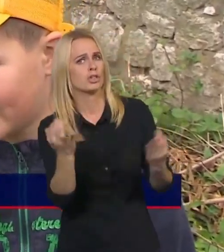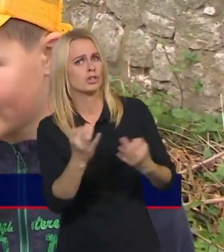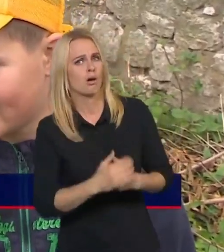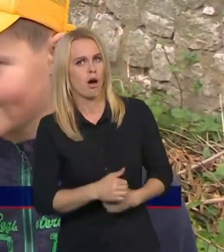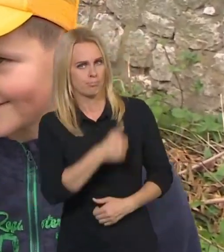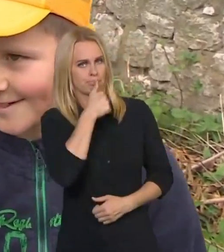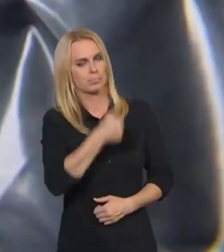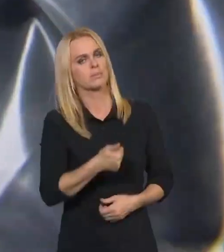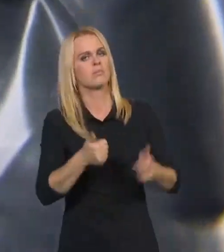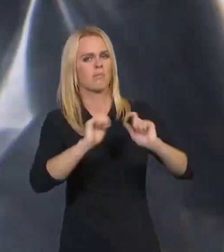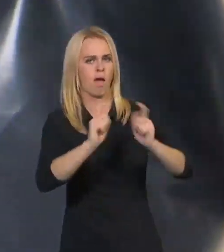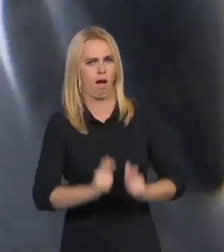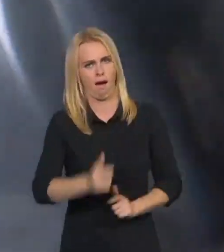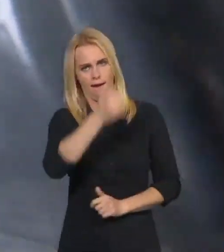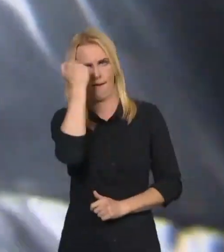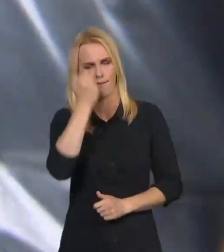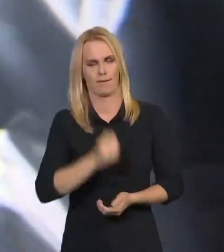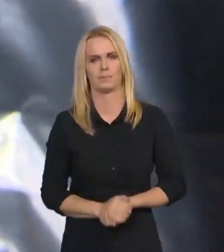Flašku.